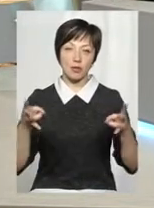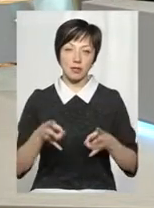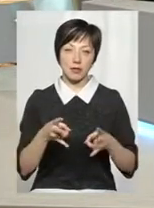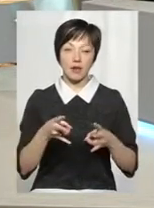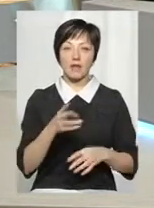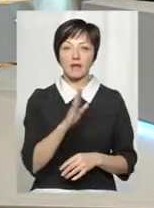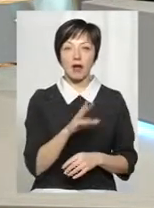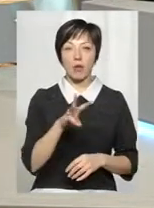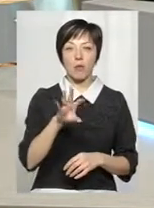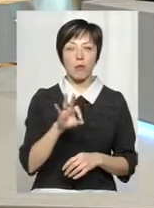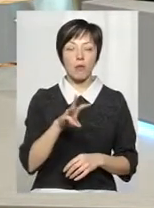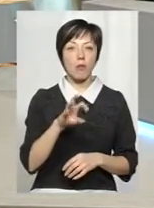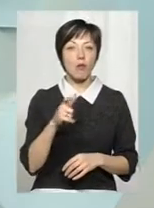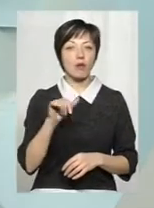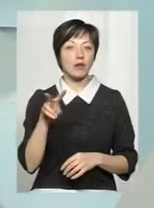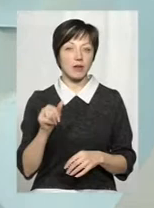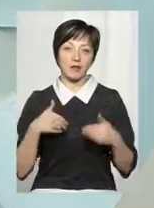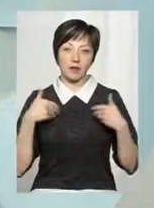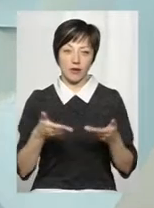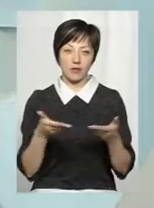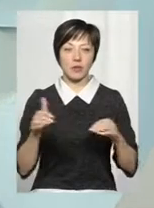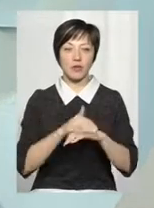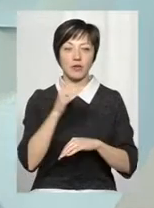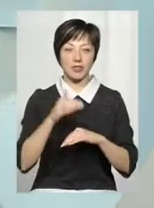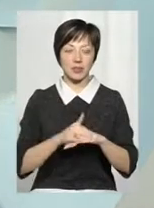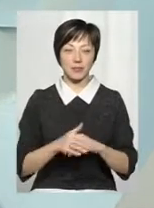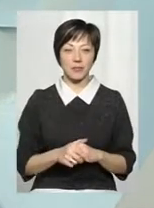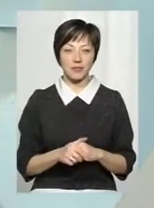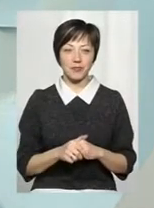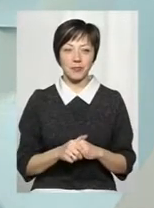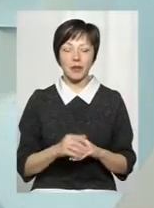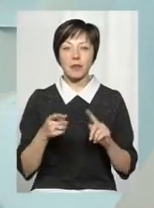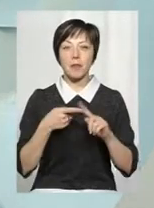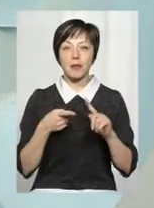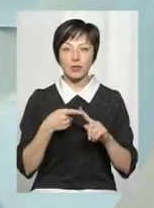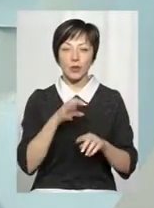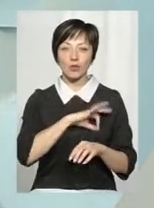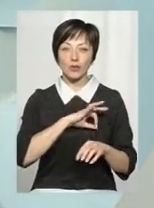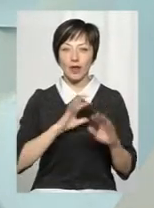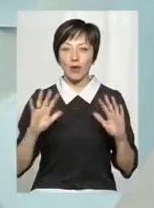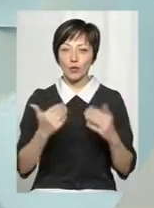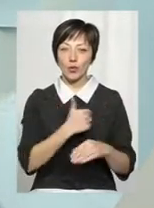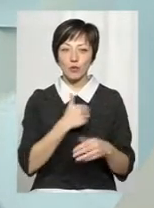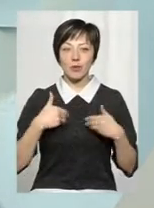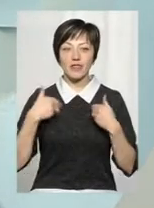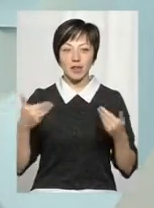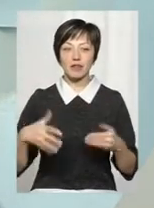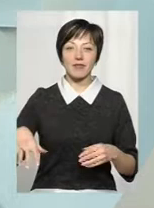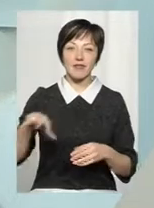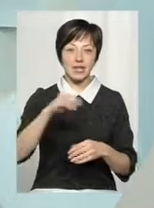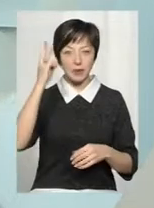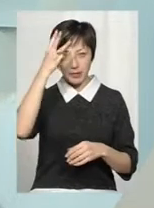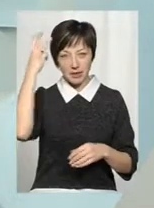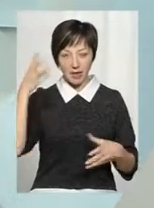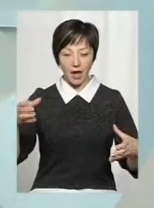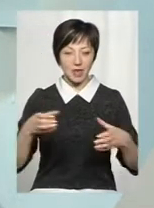Віталій Могила. Вітаю вас, пане Віталію. Доброго вечора. По-перше, користуючись нагодою, я хочу привітати весь Хмельницький